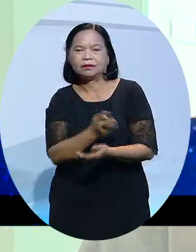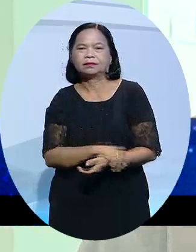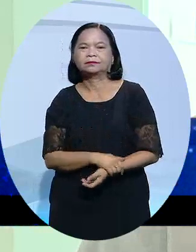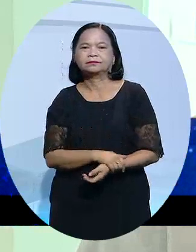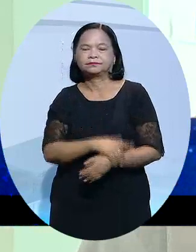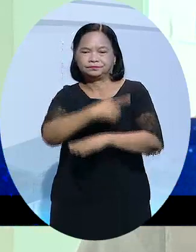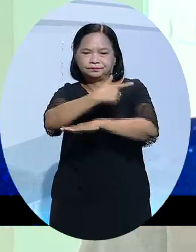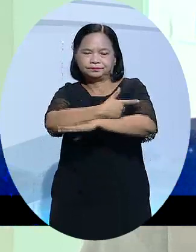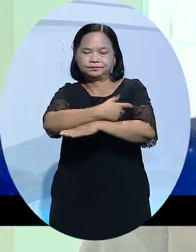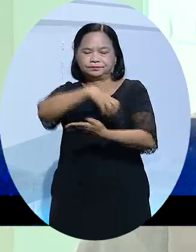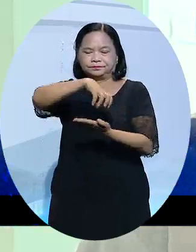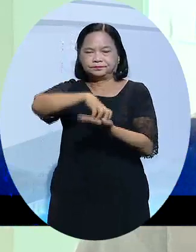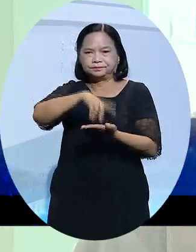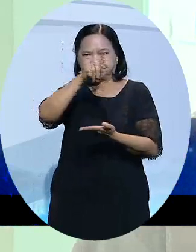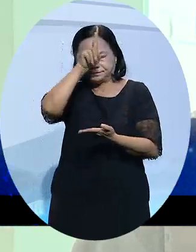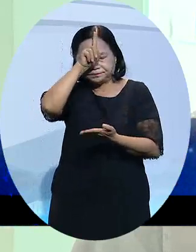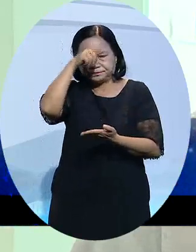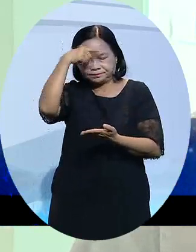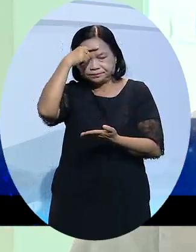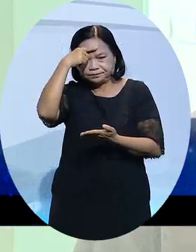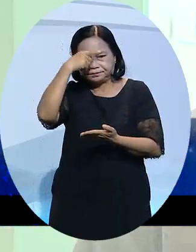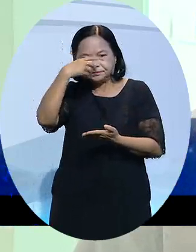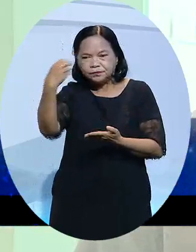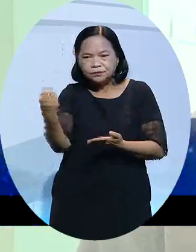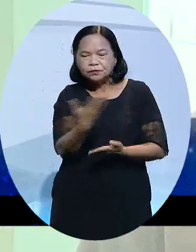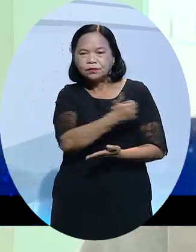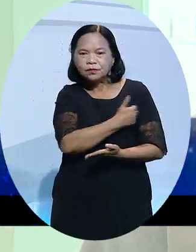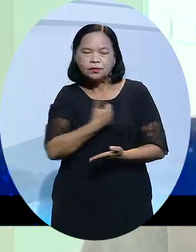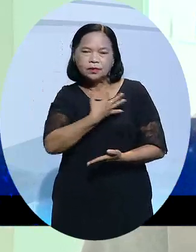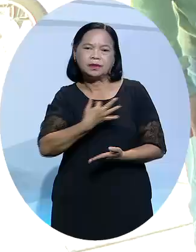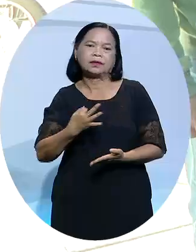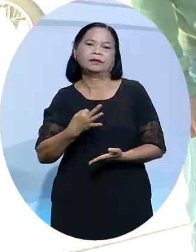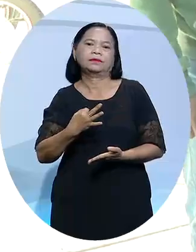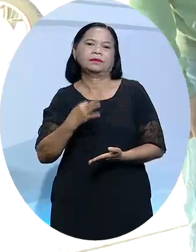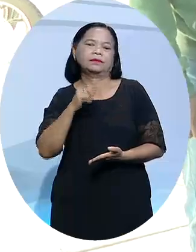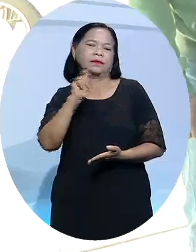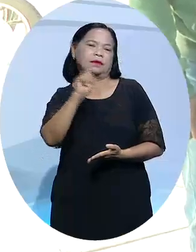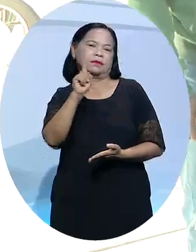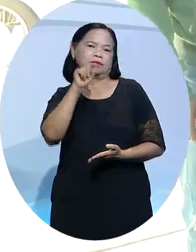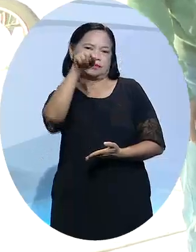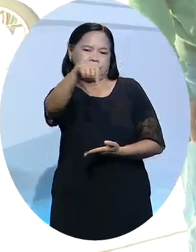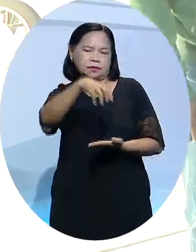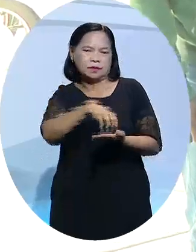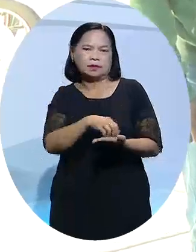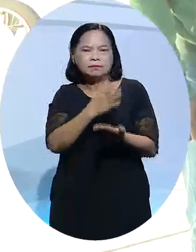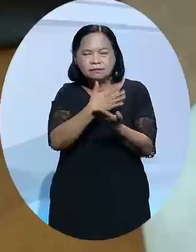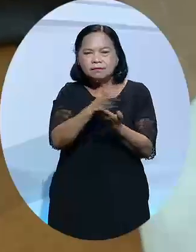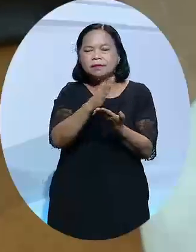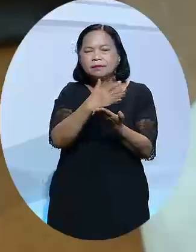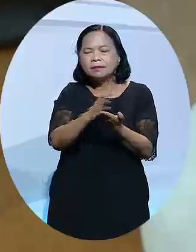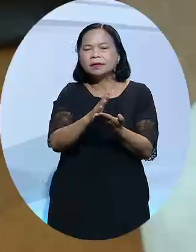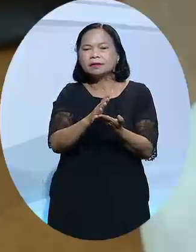tới trạm khai báo ít đi, rồi cái tỷ lệ F0 sẽ không tới trạm nữa bớt đi và cái thuận lợi nữa là chúng ta